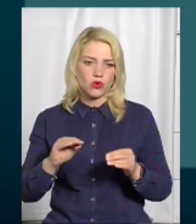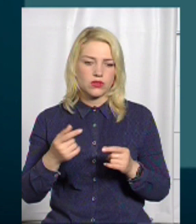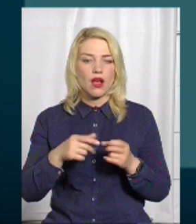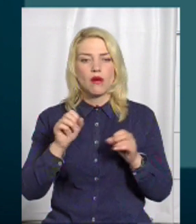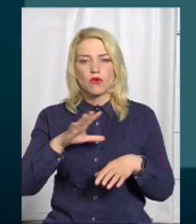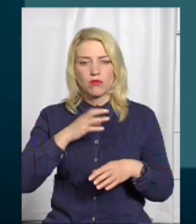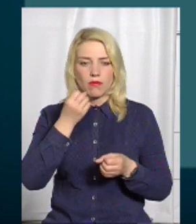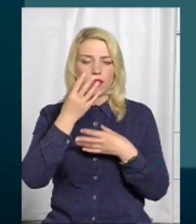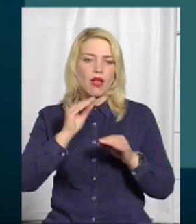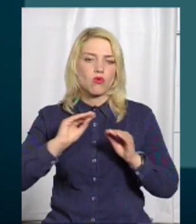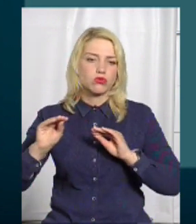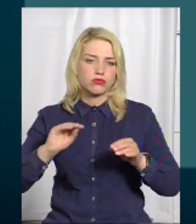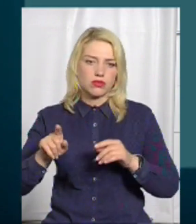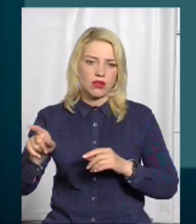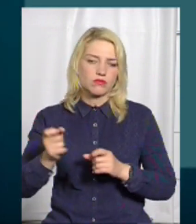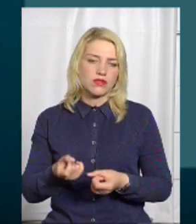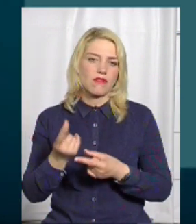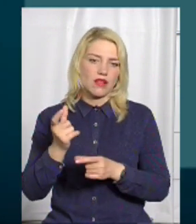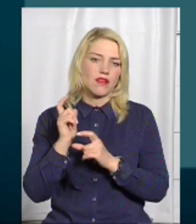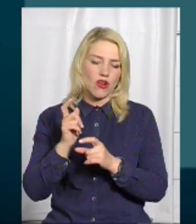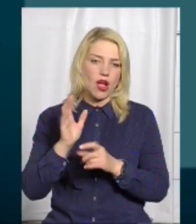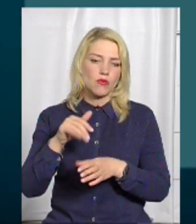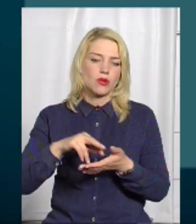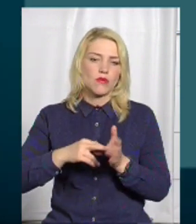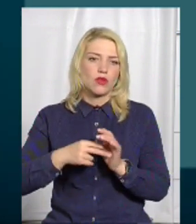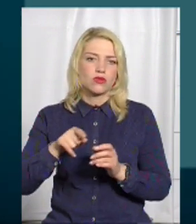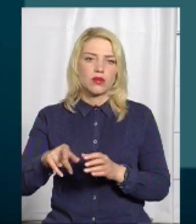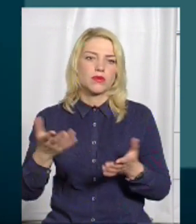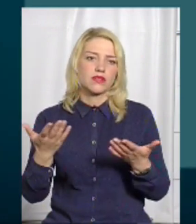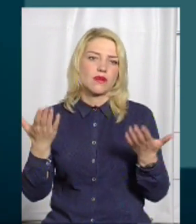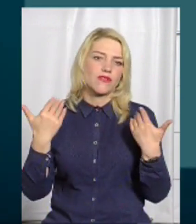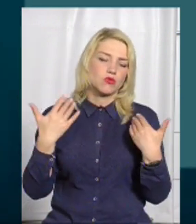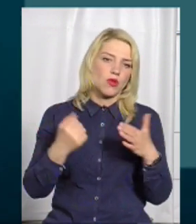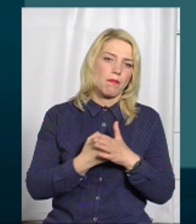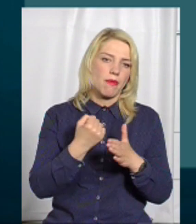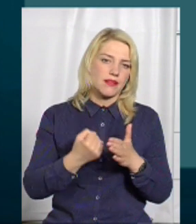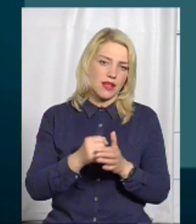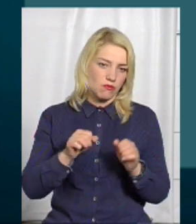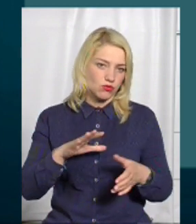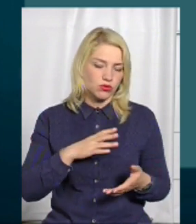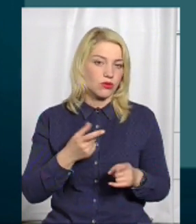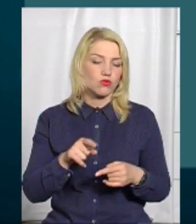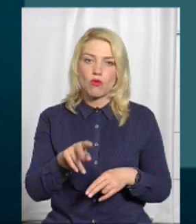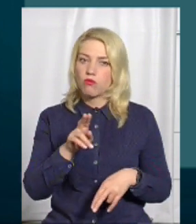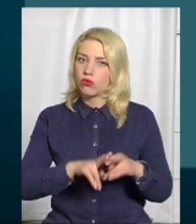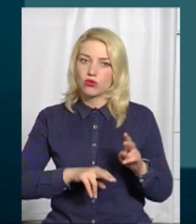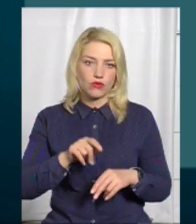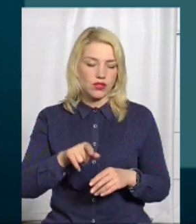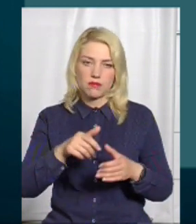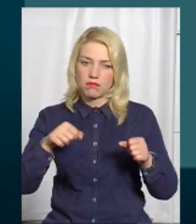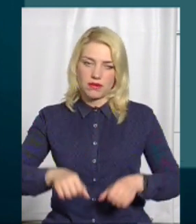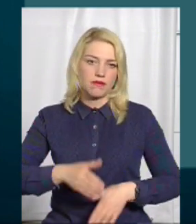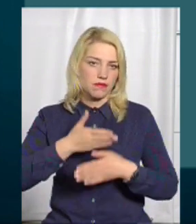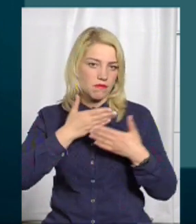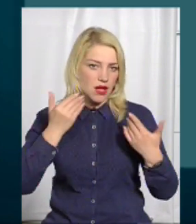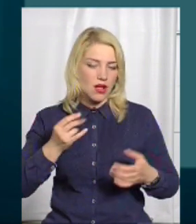благоустрою, і там просто з'являються оці вагончики, і планується там якась відпочинкова, може, якась база. Тому що будувати там щось ніхто не має права.